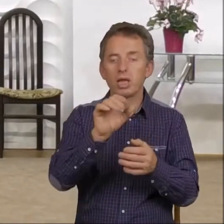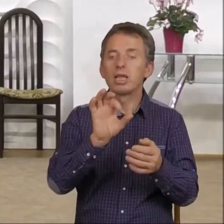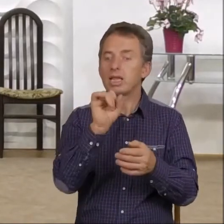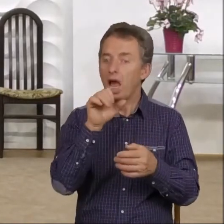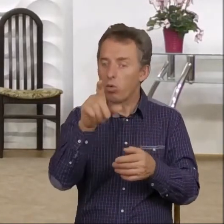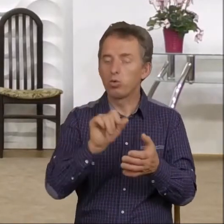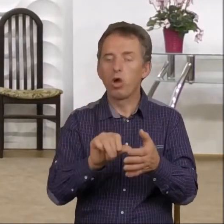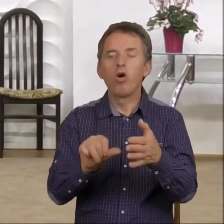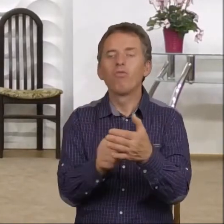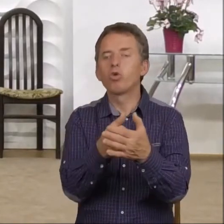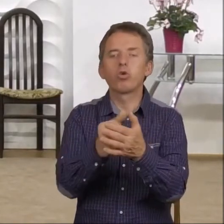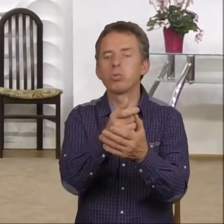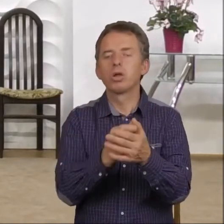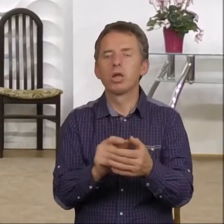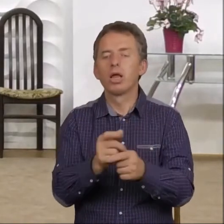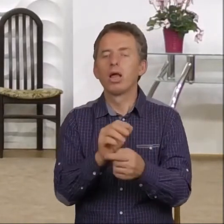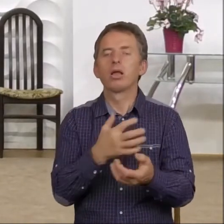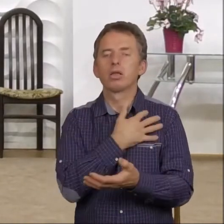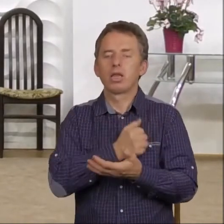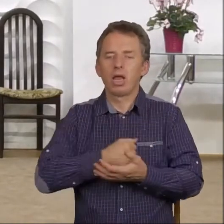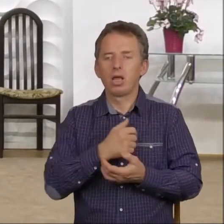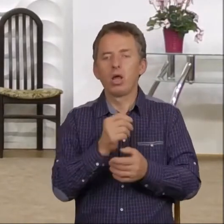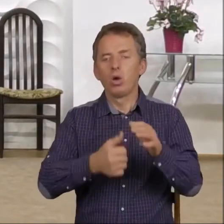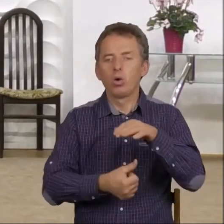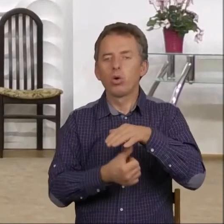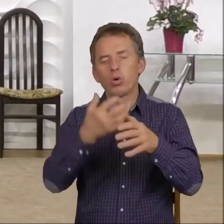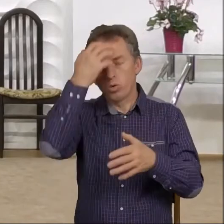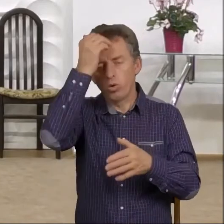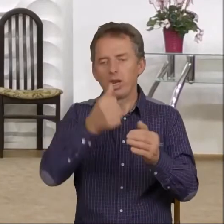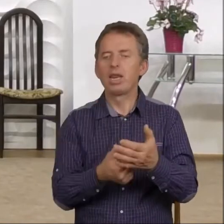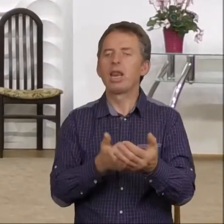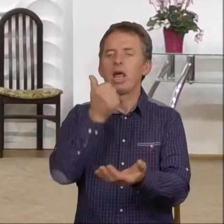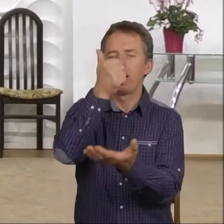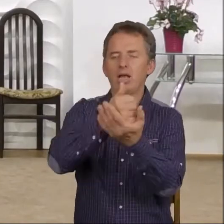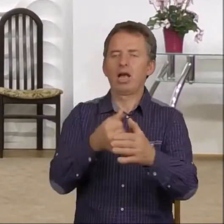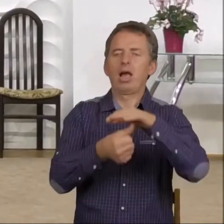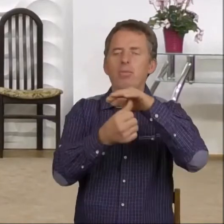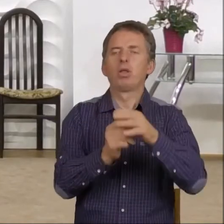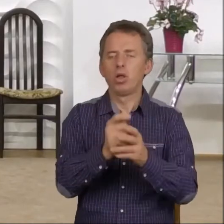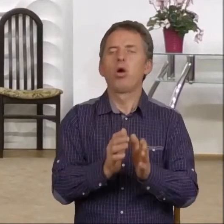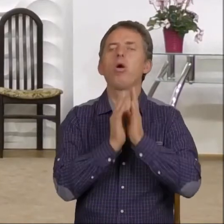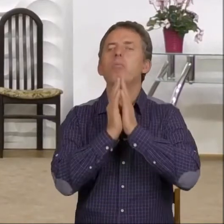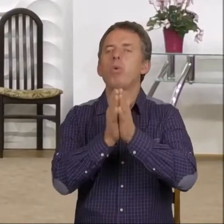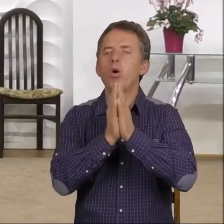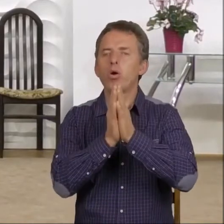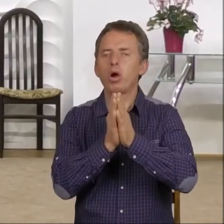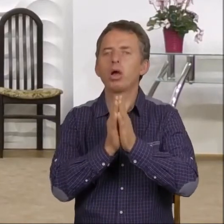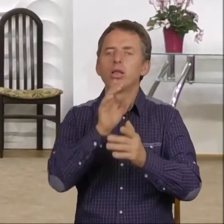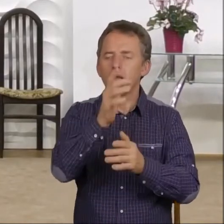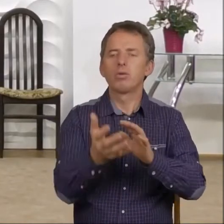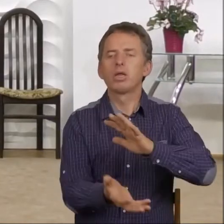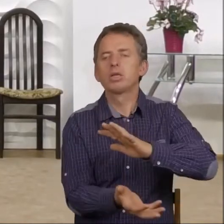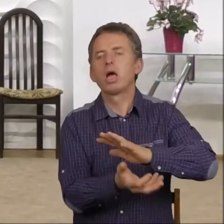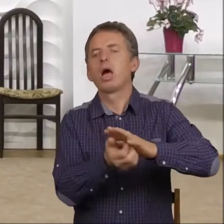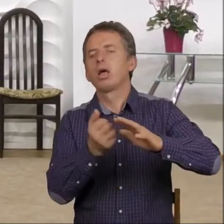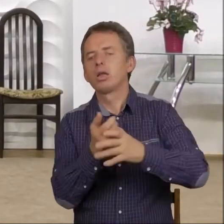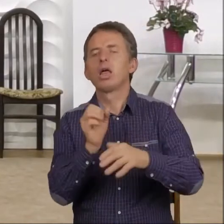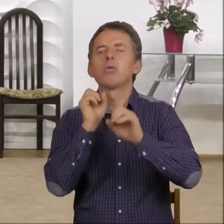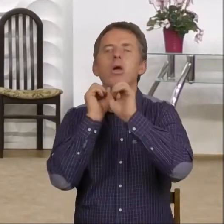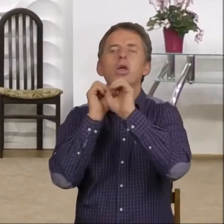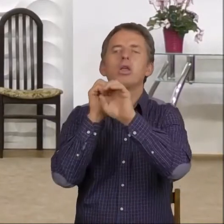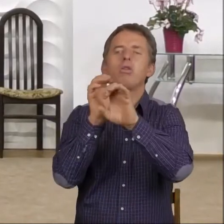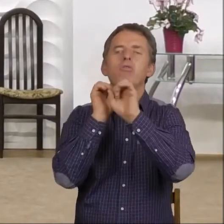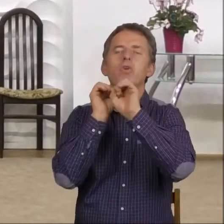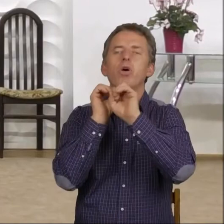Tragedia. Król, namiestnik Boży, prawda? Idzie do jakiejś poganki, żeby stamtąd zaczerpnąć informacji.